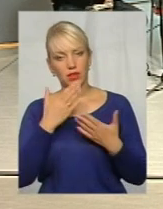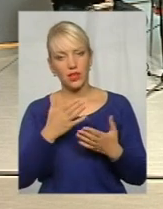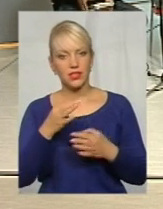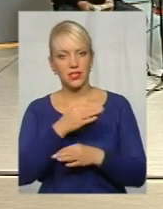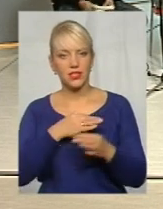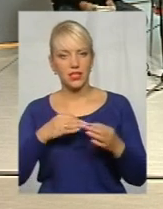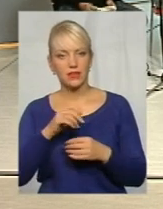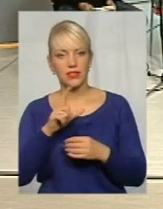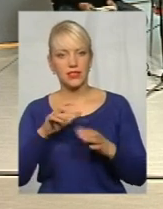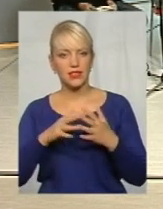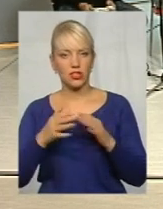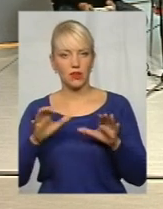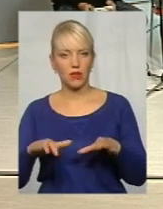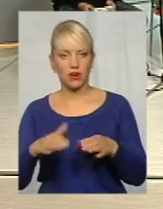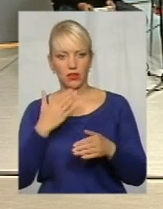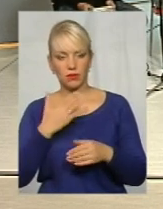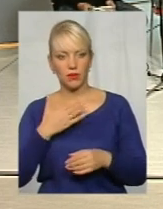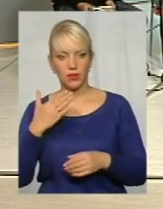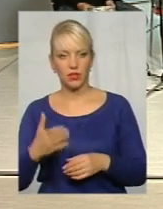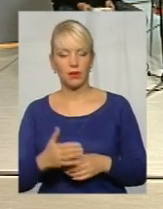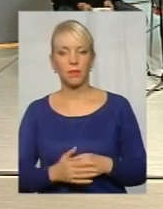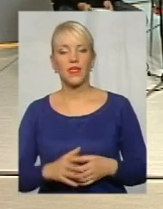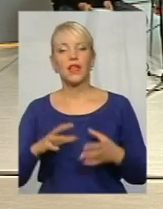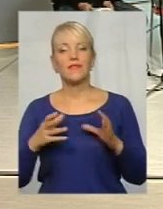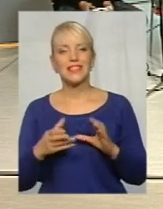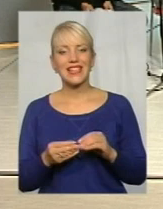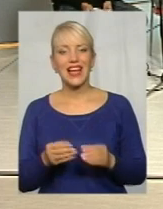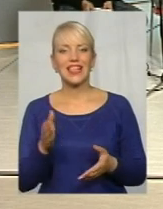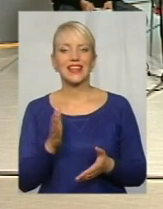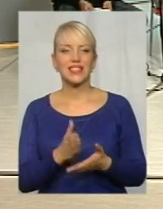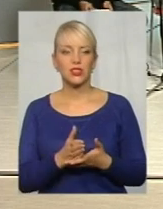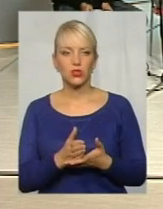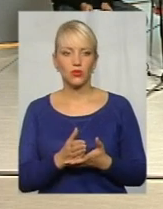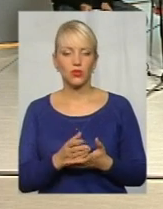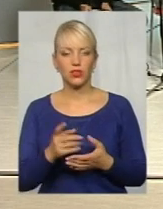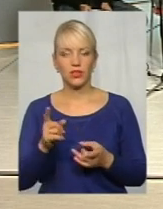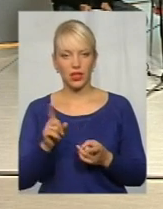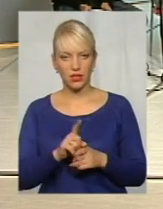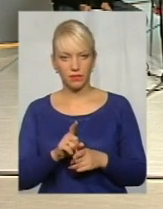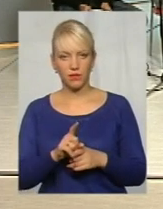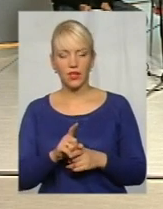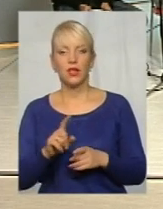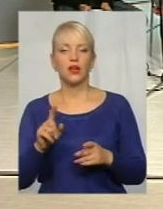Взагалі-то, існує процедура, що при